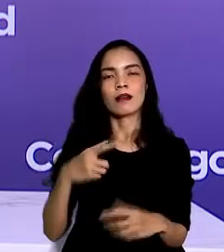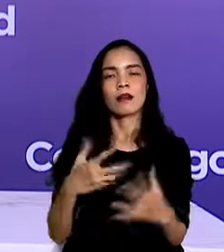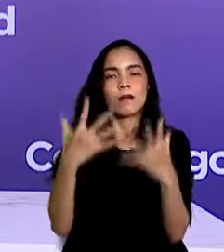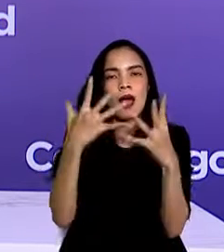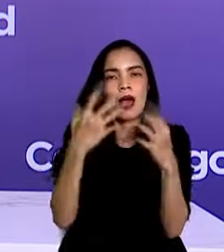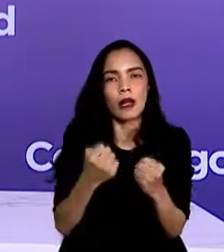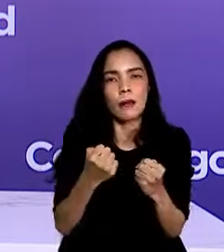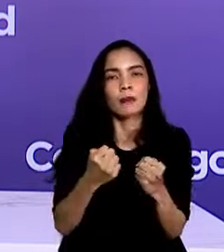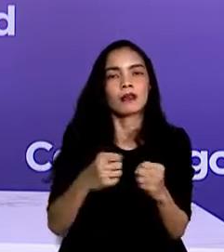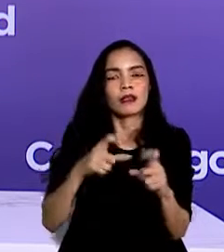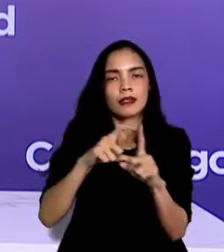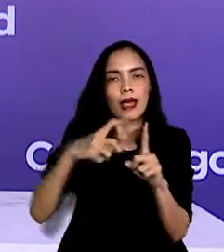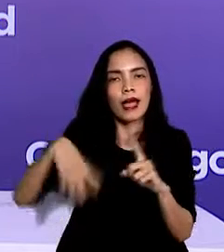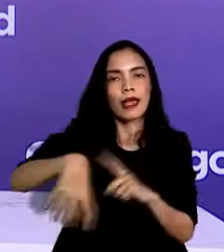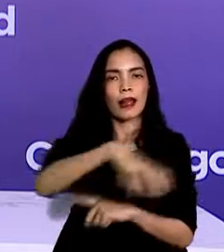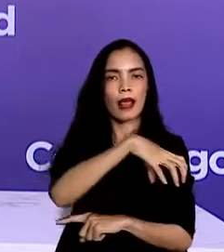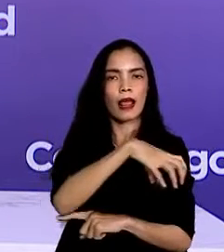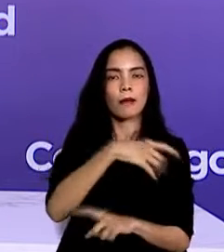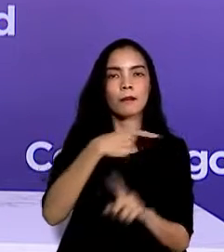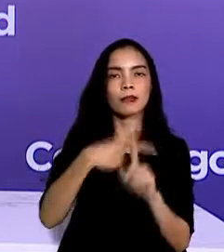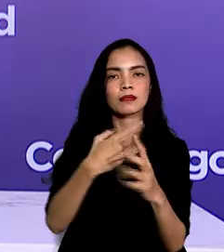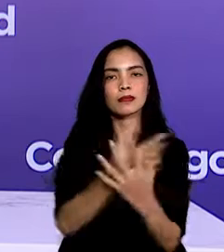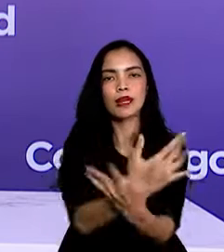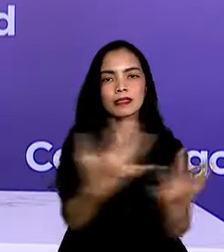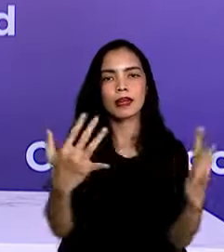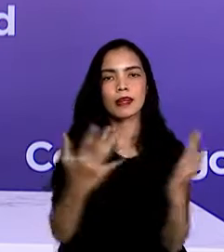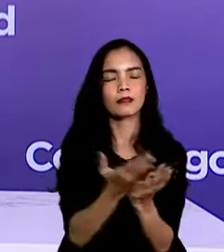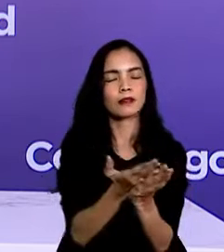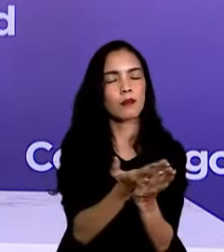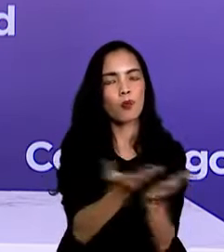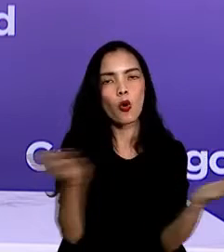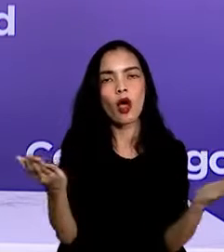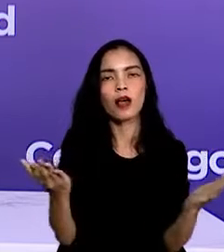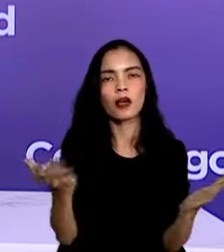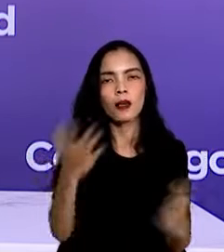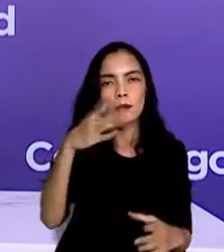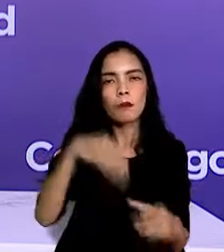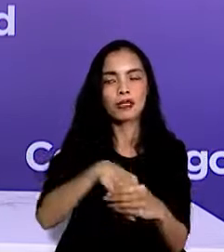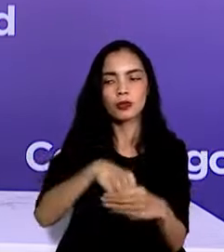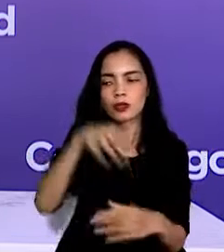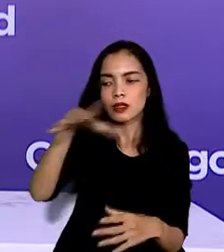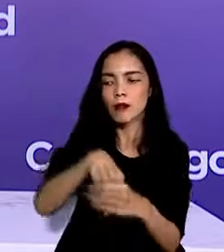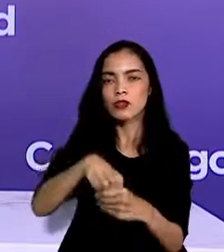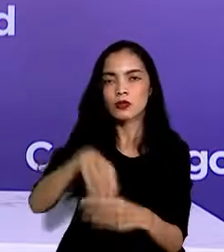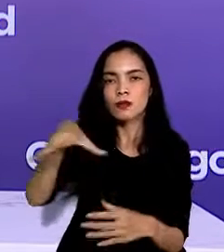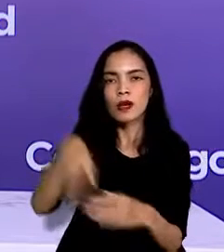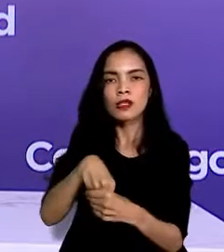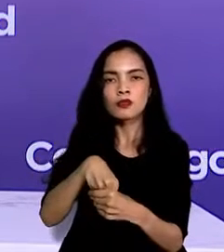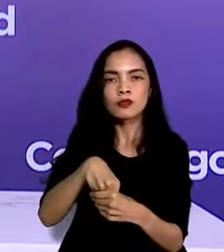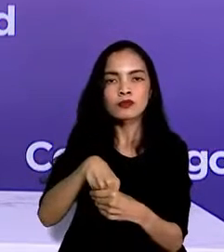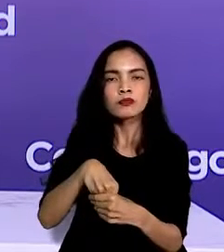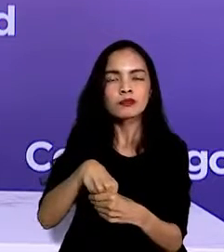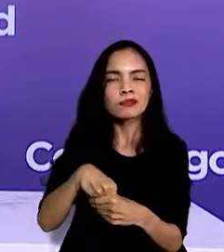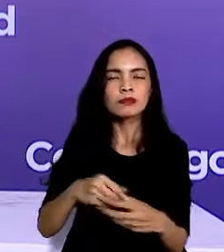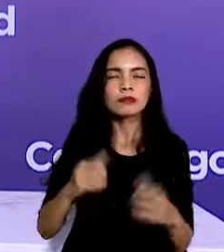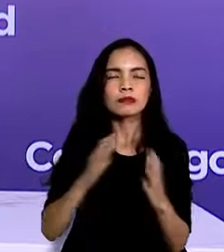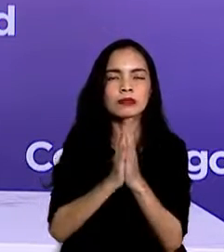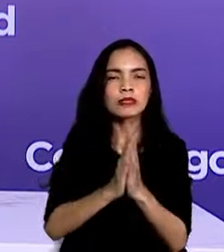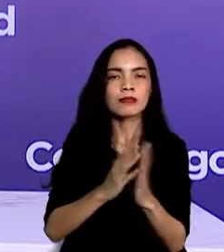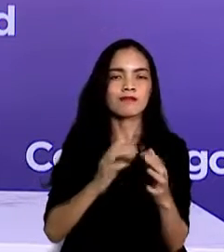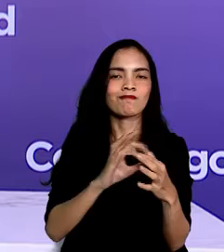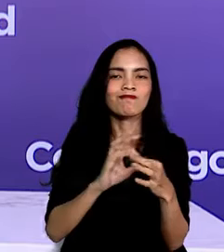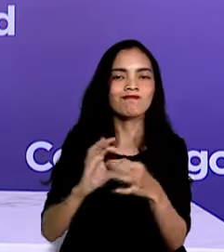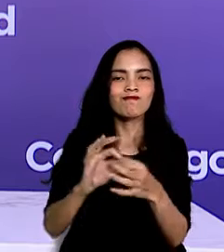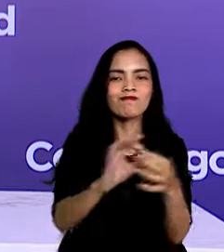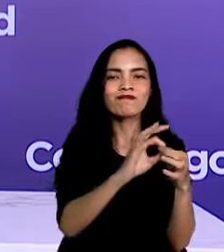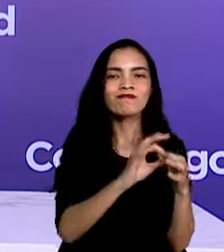harapkan semua daerah dan setiap elemen masyarakat yang menjadi bagian di dalamnya dapat meningkatkan semangat dan kerja